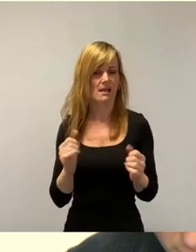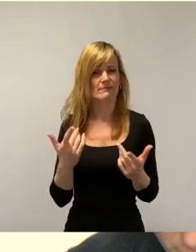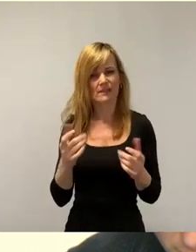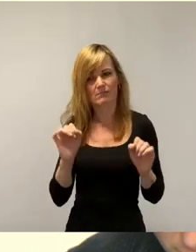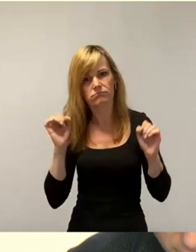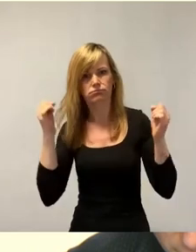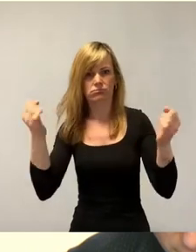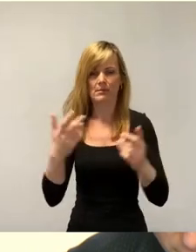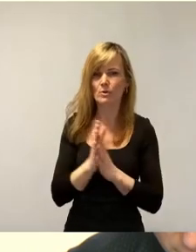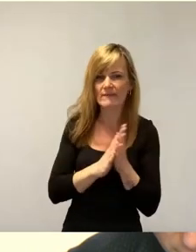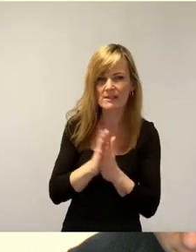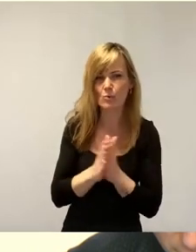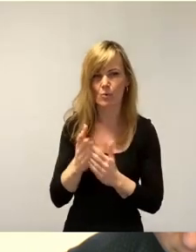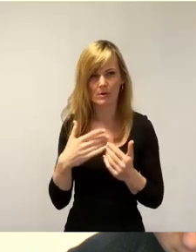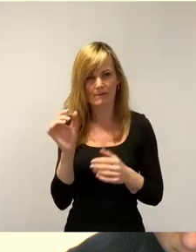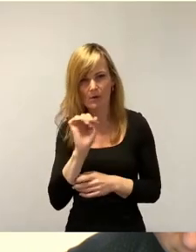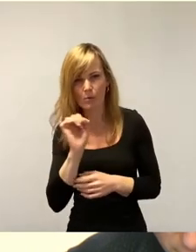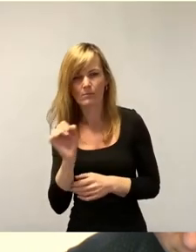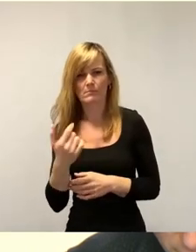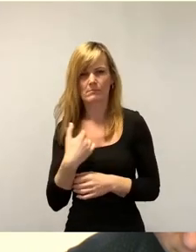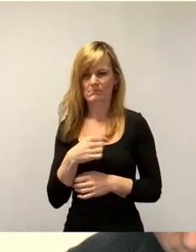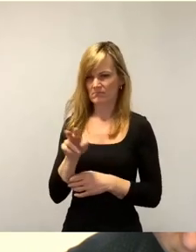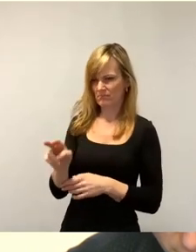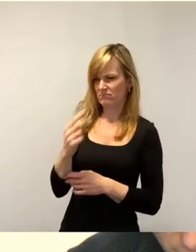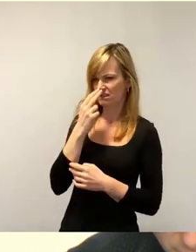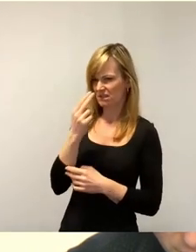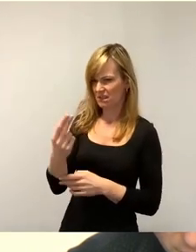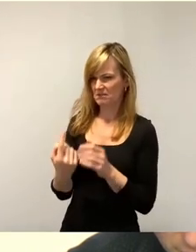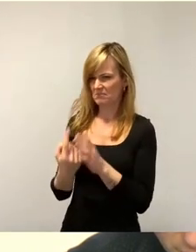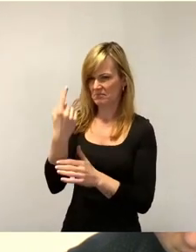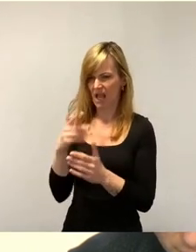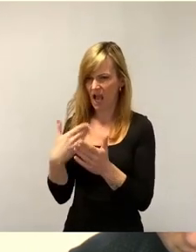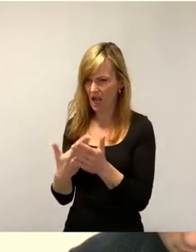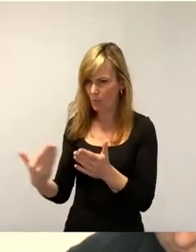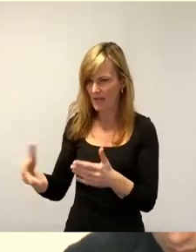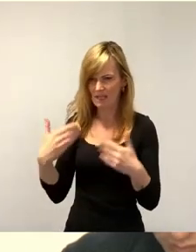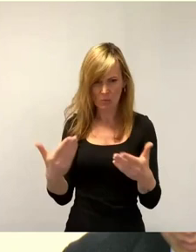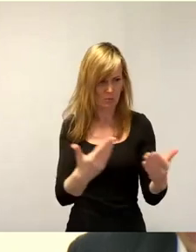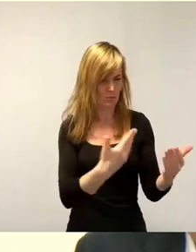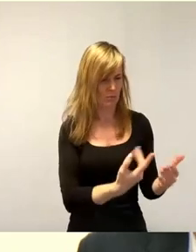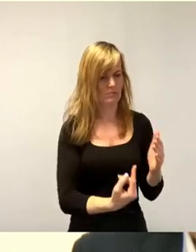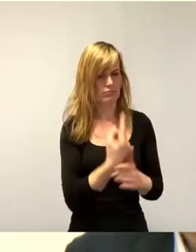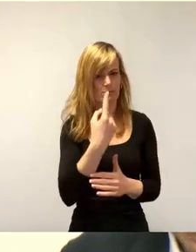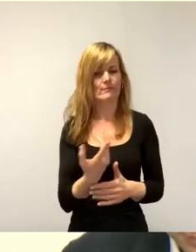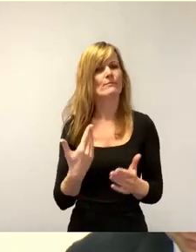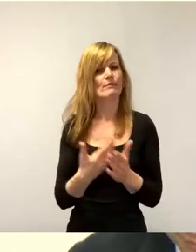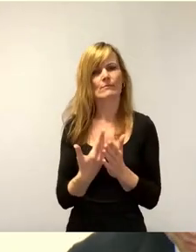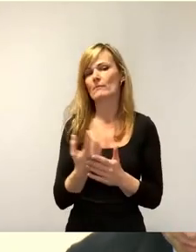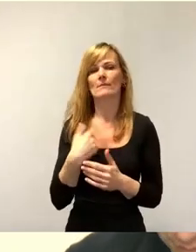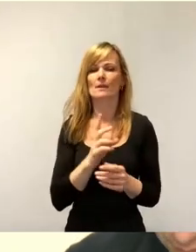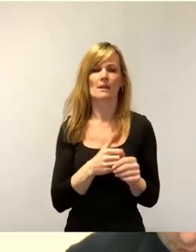Motivation auch immer, der mich teils befremdet hat in der Argumentation, den sollten wir uns nicht